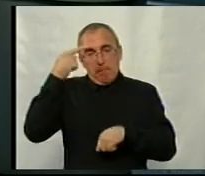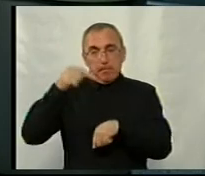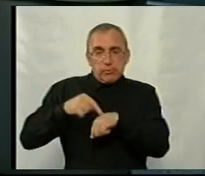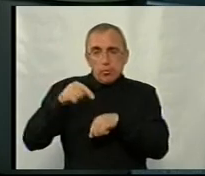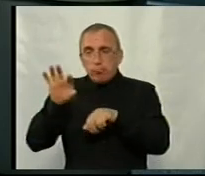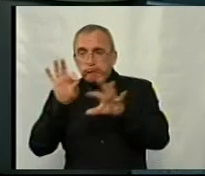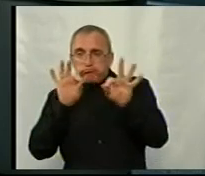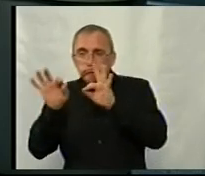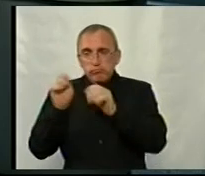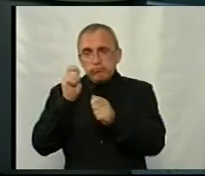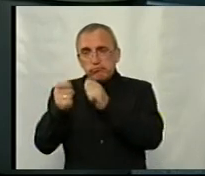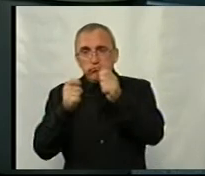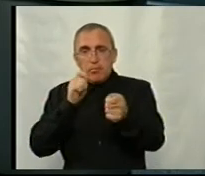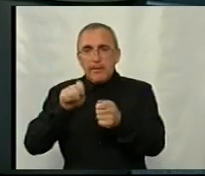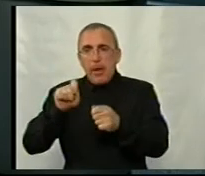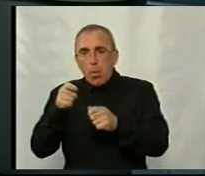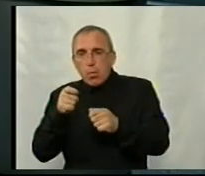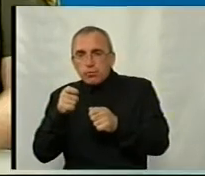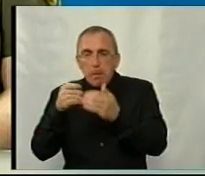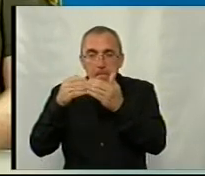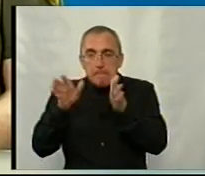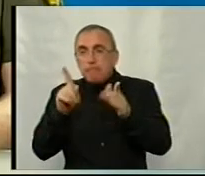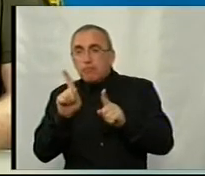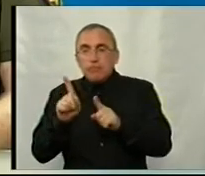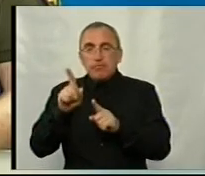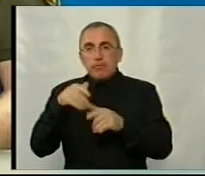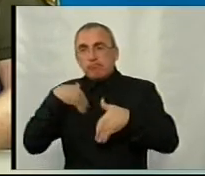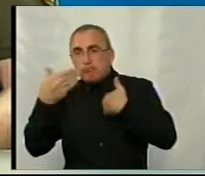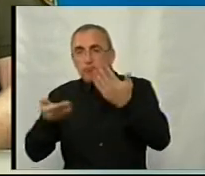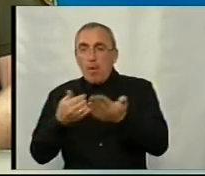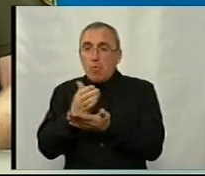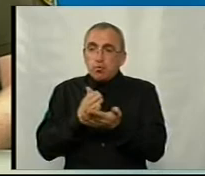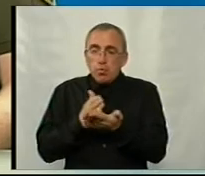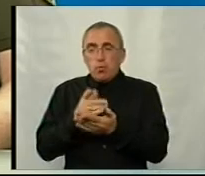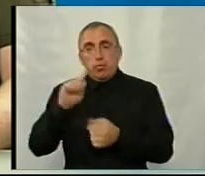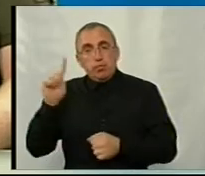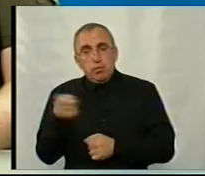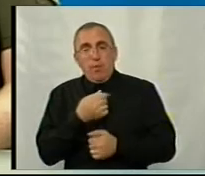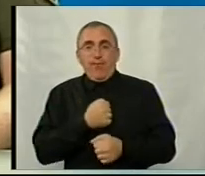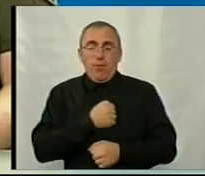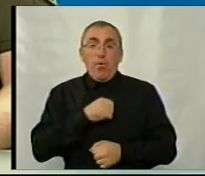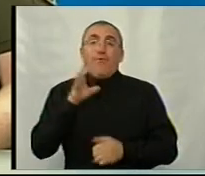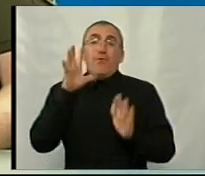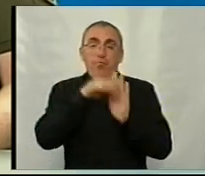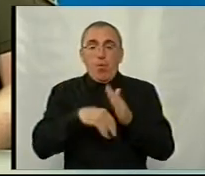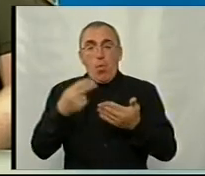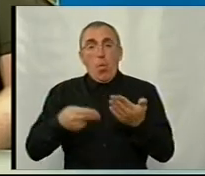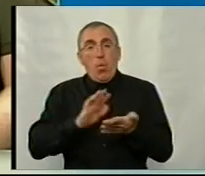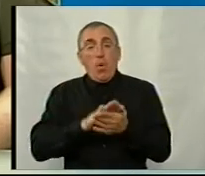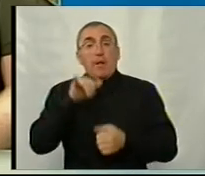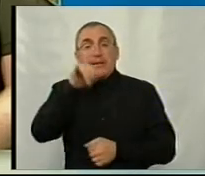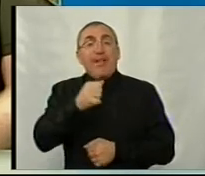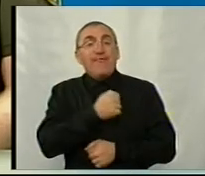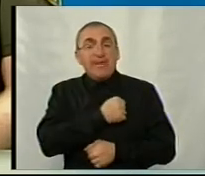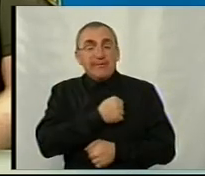підбирають свої ключі, так скажемо, і рекомендують проходити службу військову, в тому числі контрактну, в тих